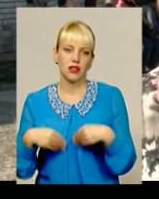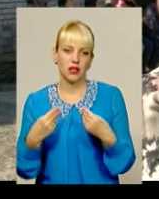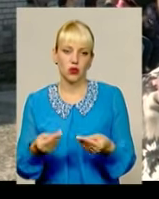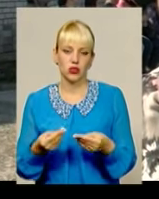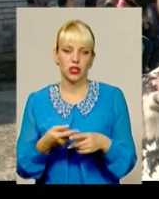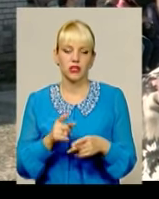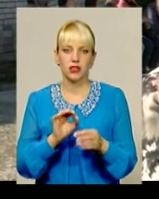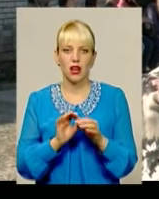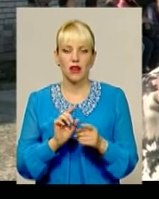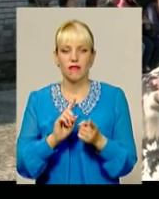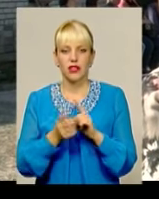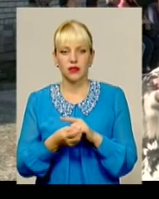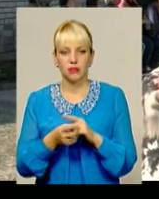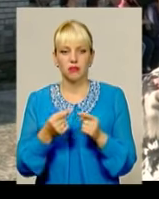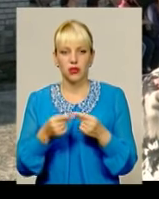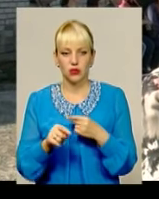навіть міна, то й більше.